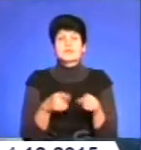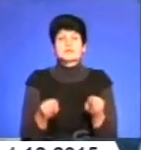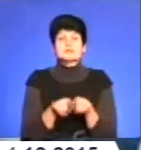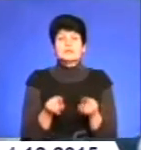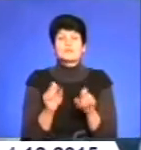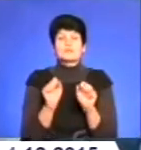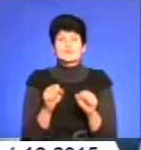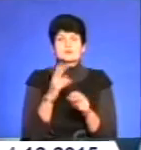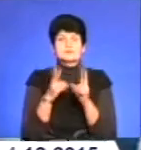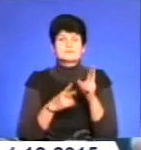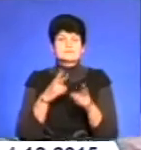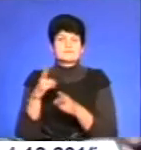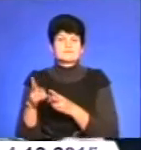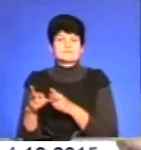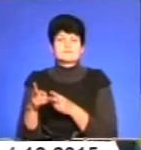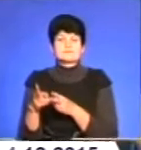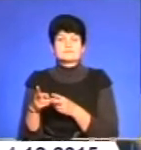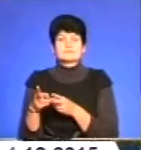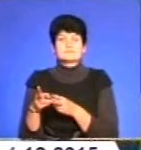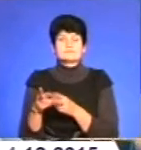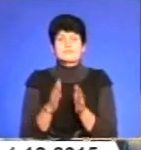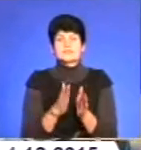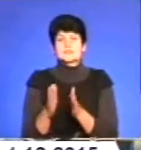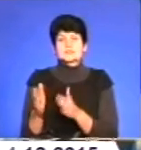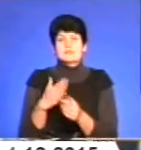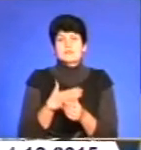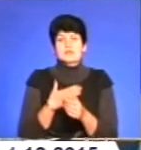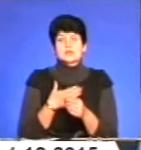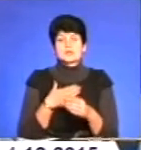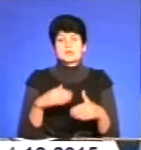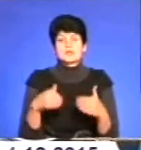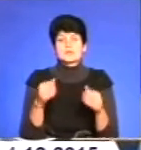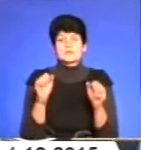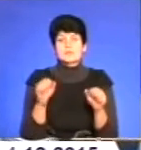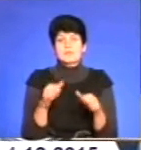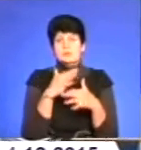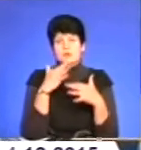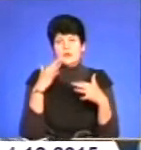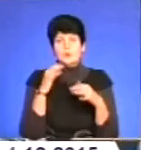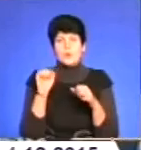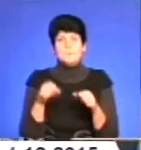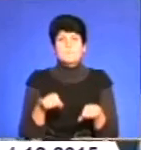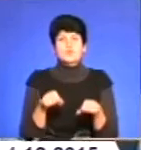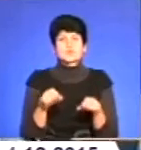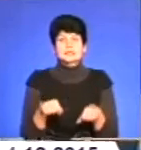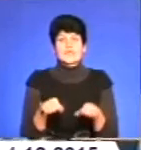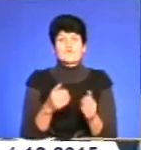буде все оскаржувати. Система, наша права, дає насправді багато можливостей для,